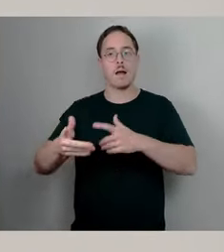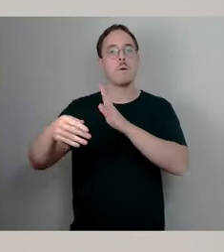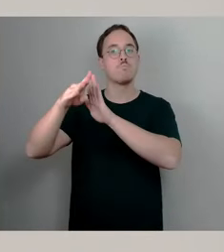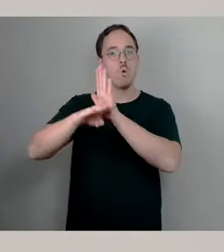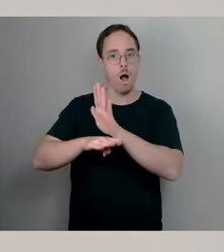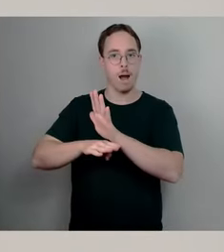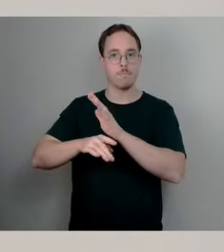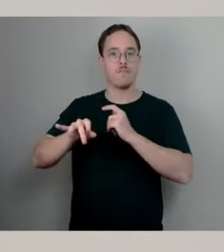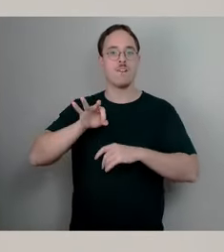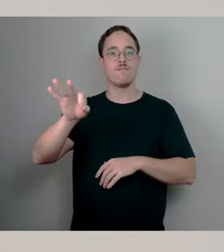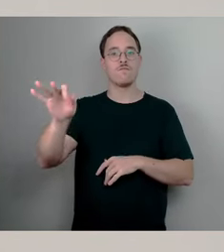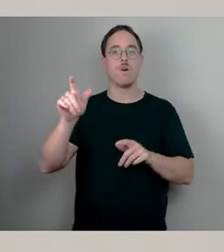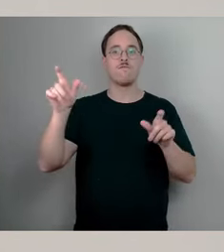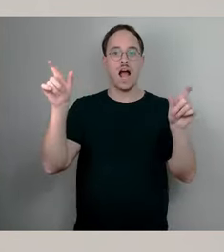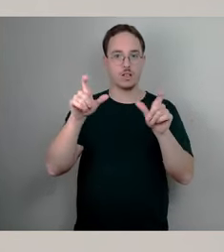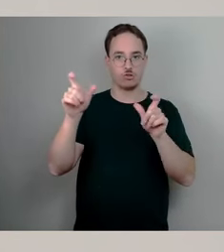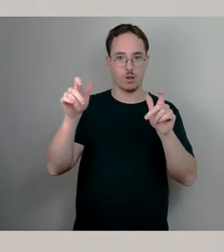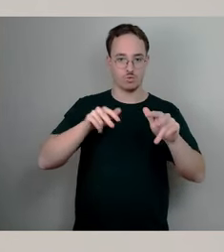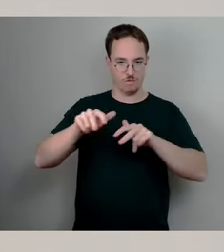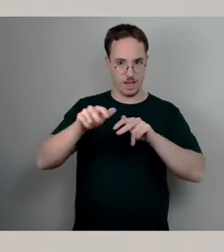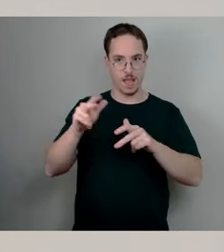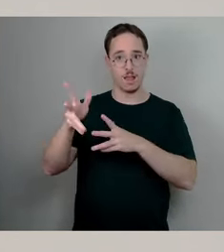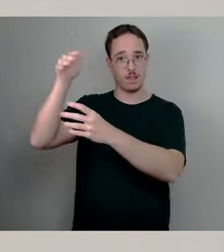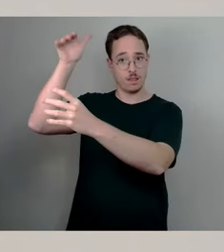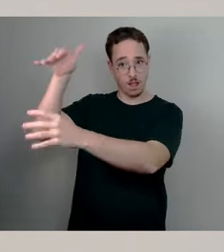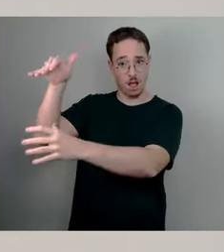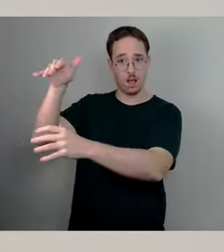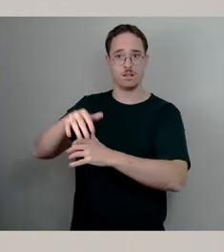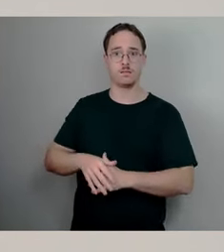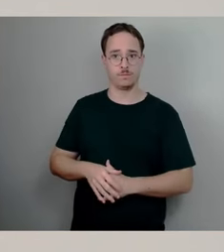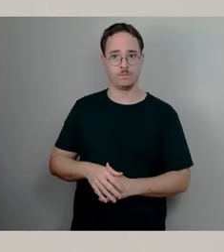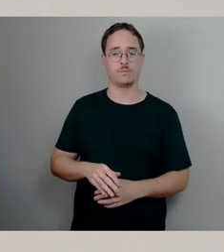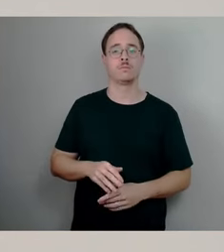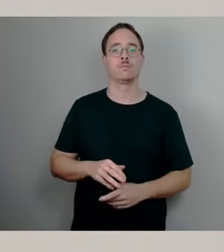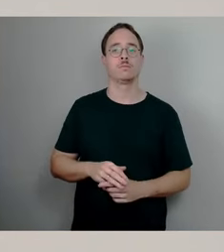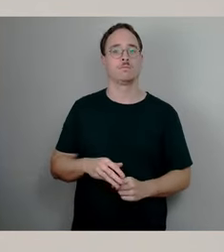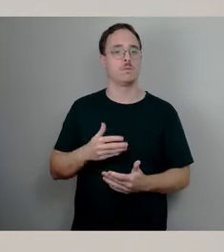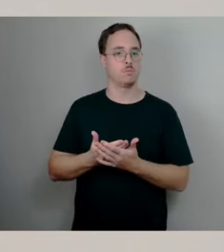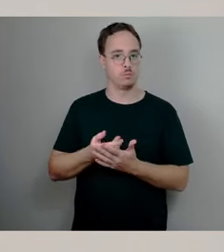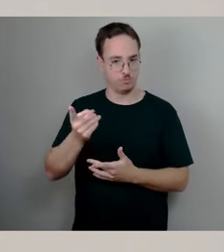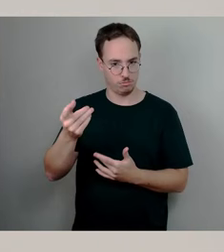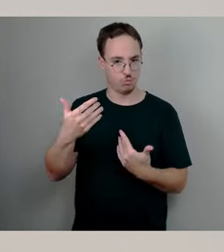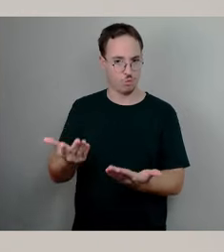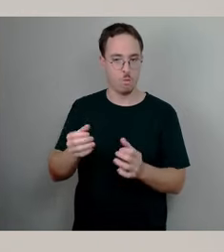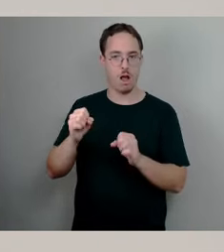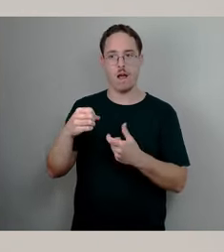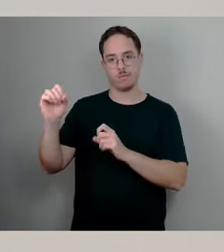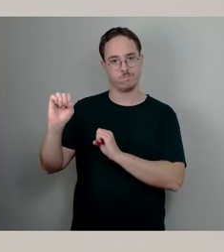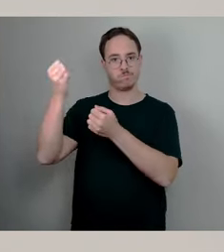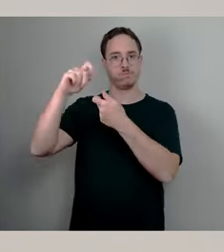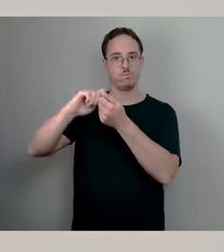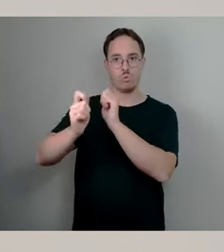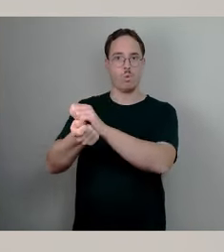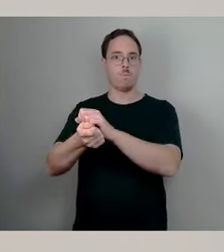ausgestattet sind, um genau auf solche Veranstaltungen wie die Fachmesse Florian zu reagieren. Es gab dann auch logischerweise wie bei allen